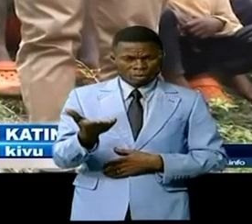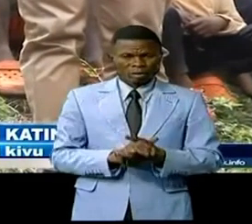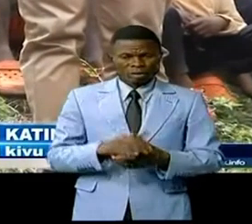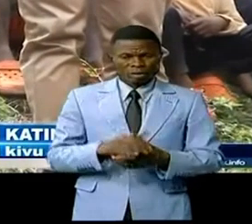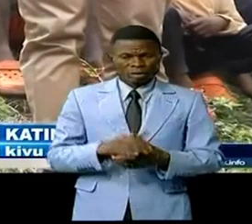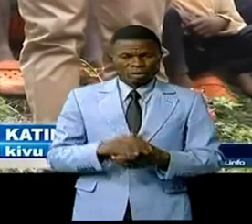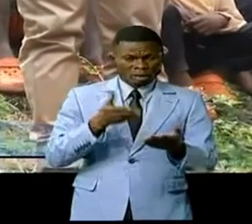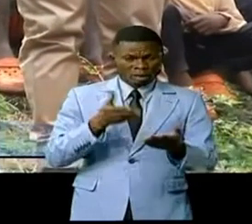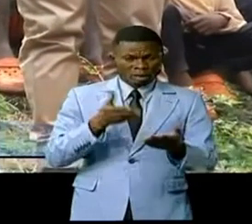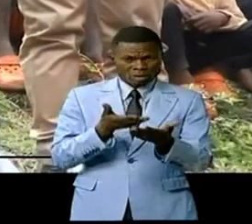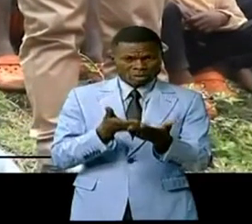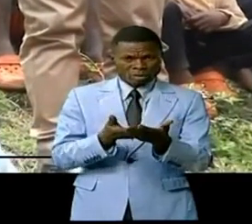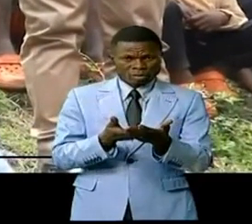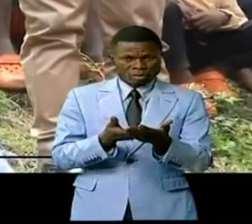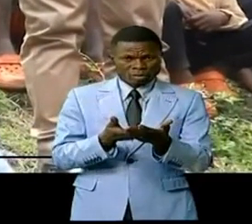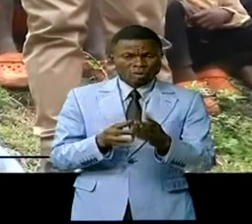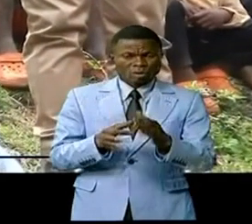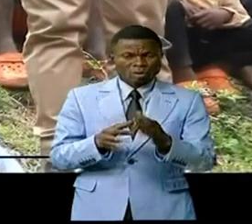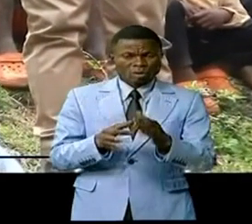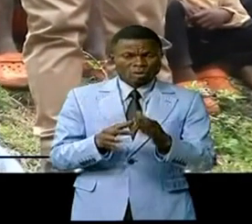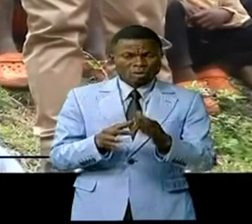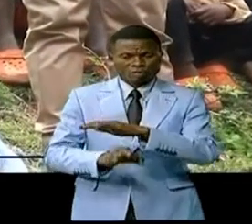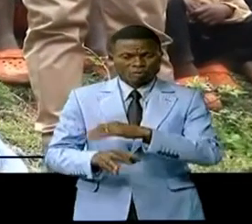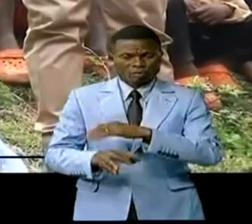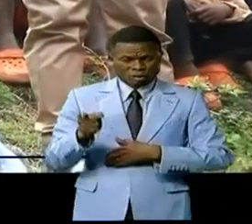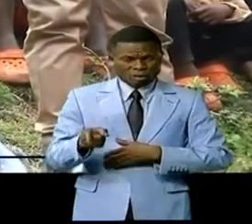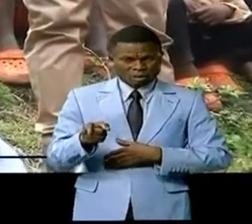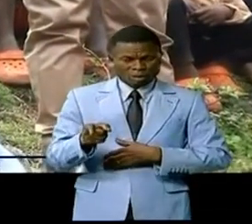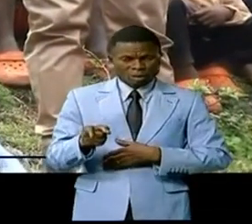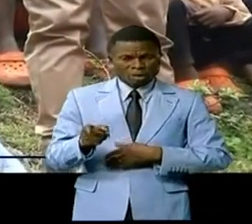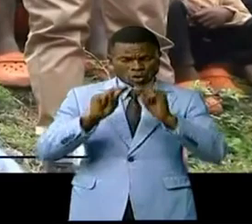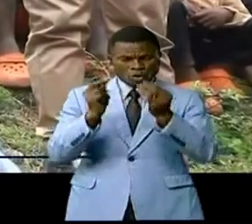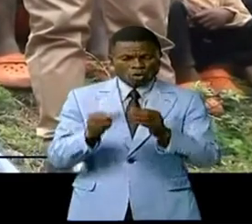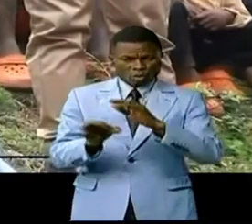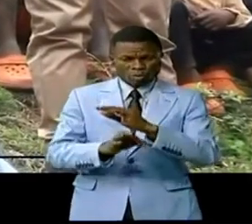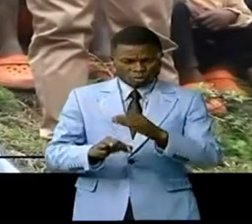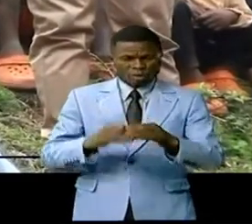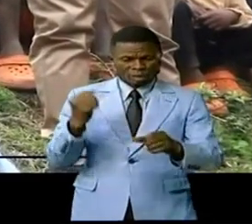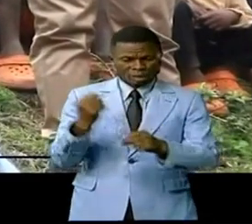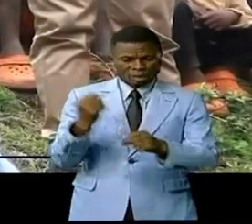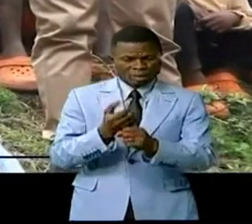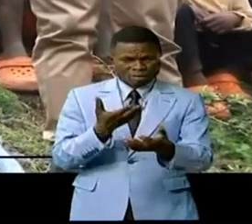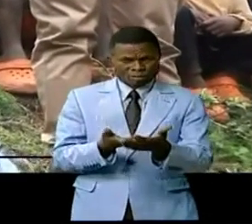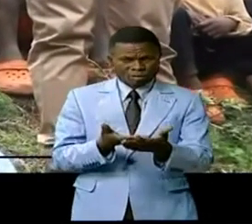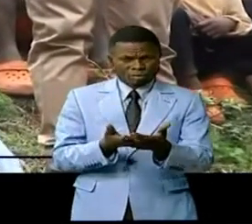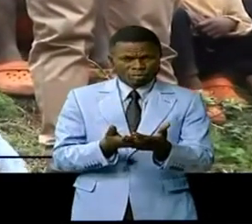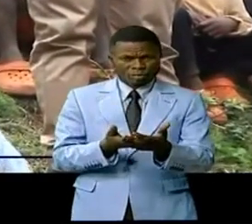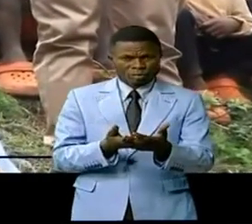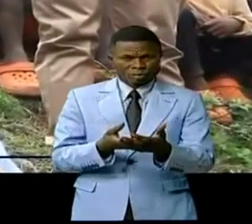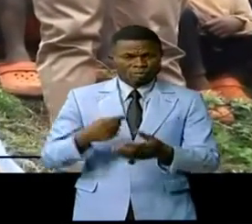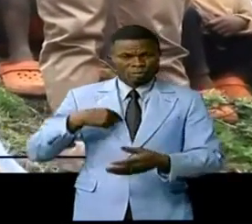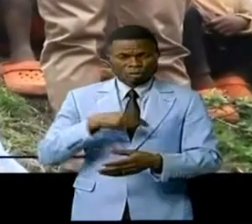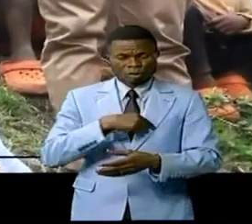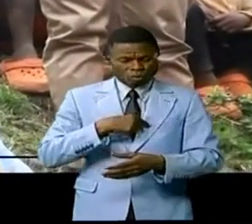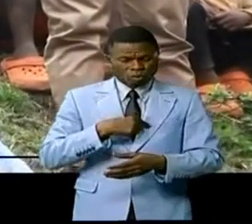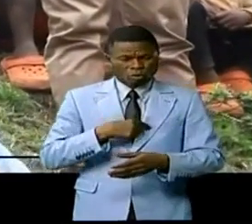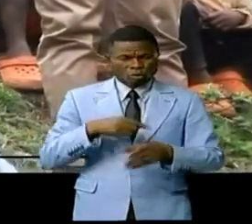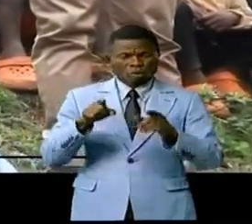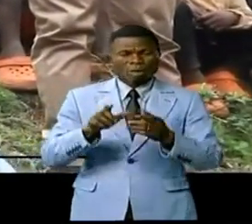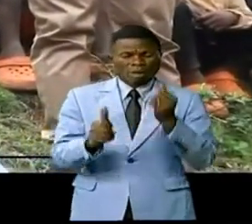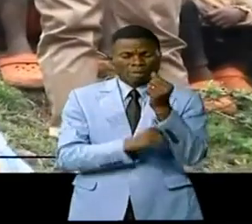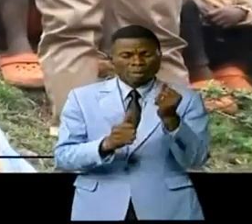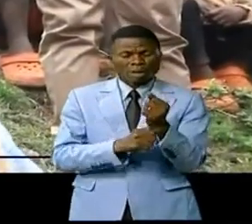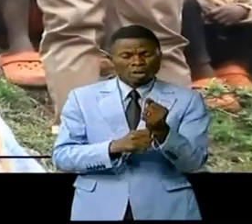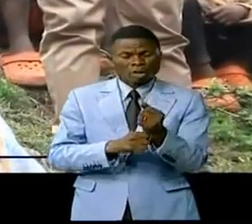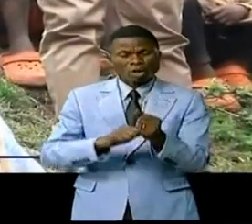lesquelles cette fondation a investi et nous croyons qu'un beau jour même, vivant ou